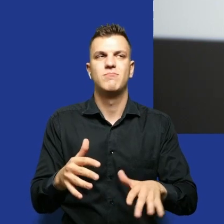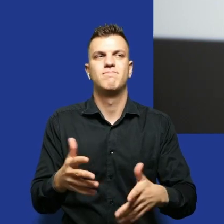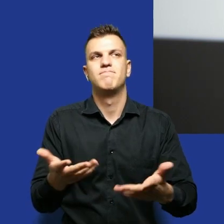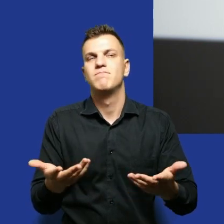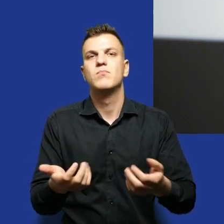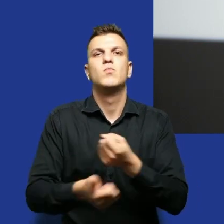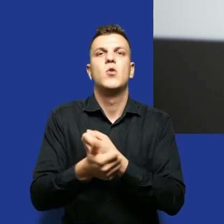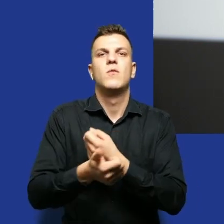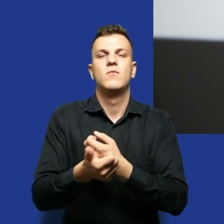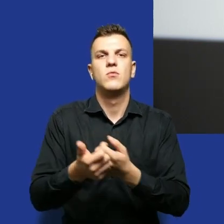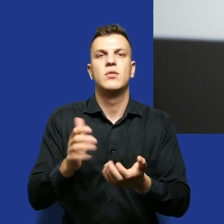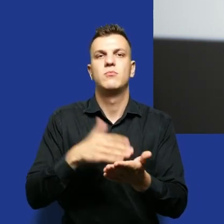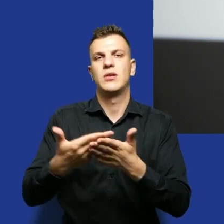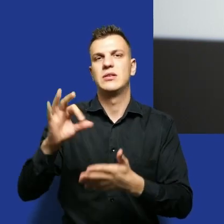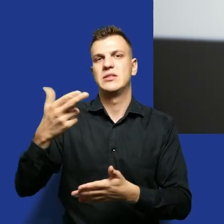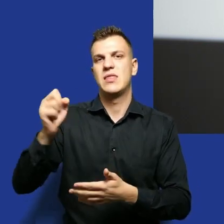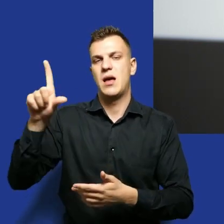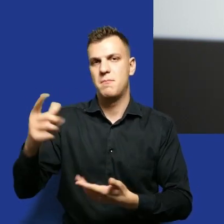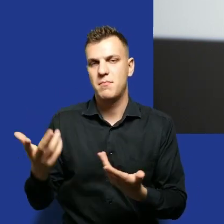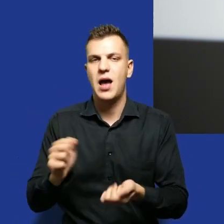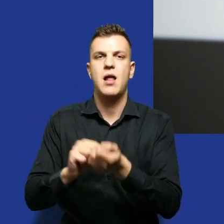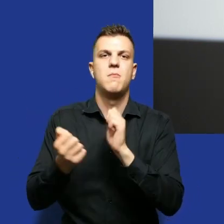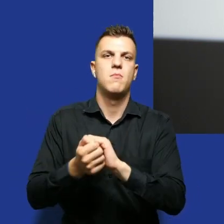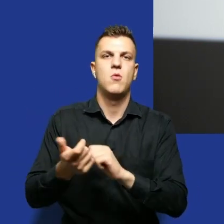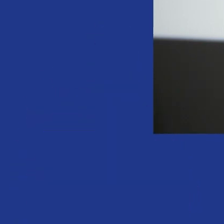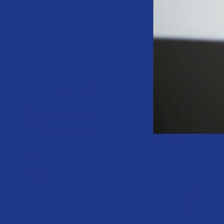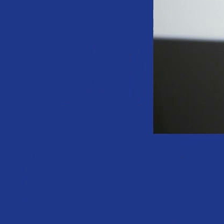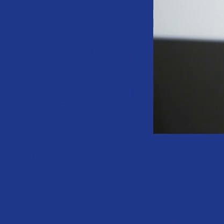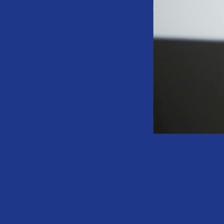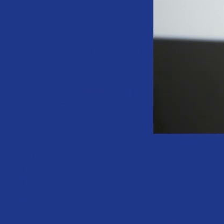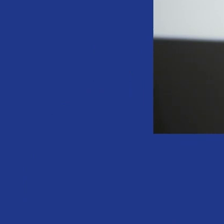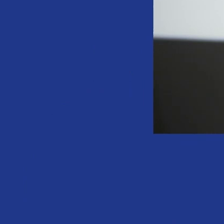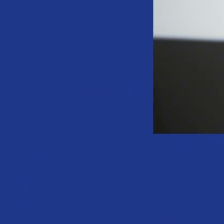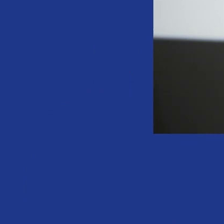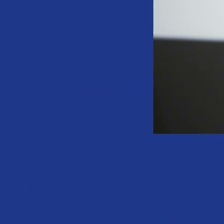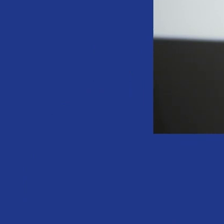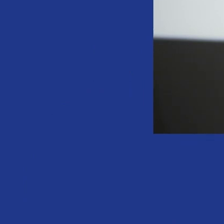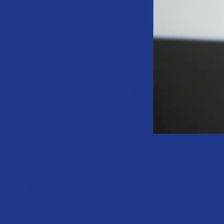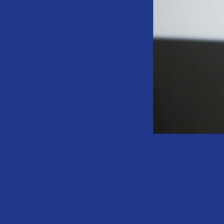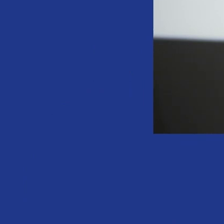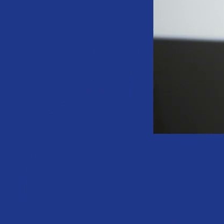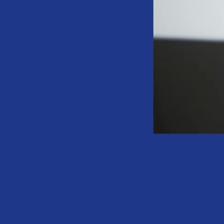na przykład slapem powiedzmy, czy z groźbą wyrzucenia z pracy, czy takim